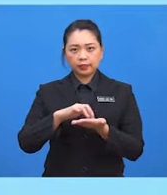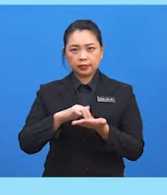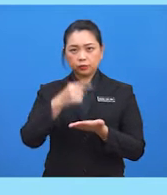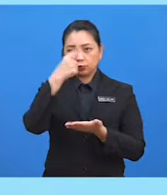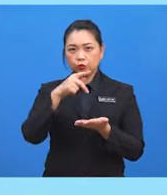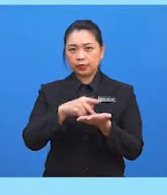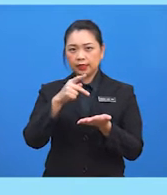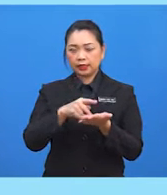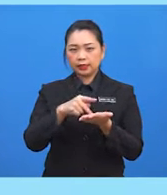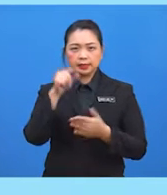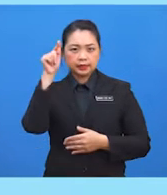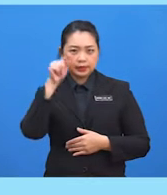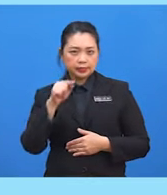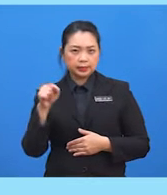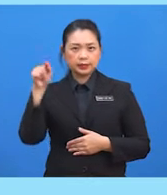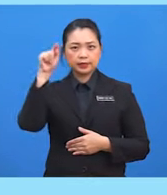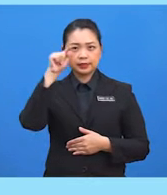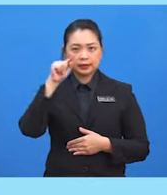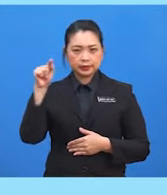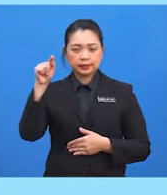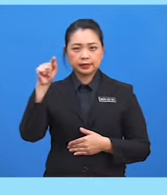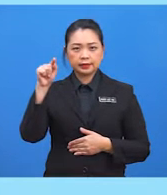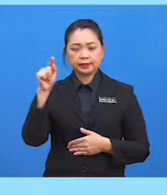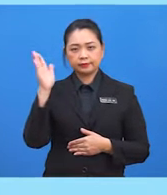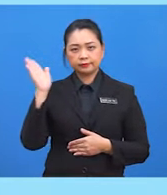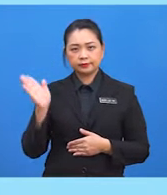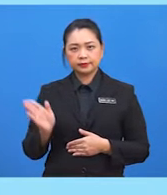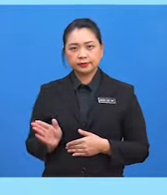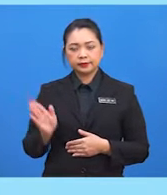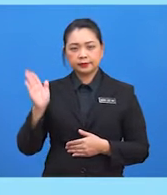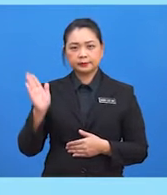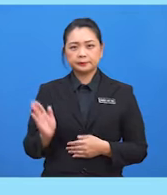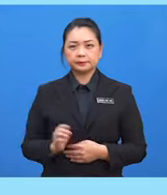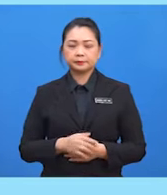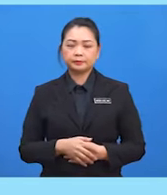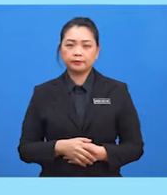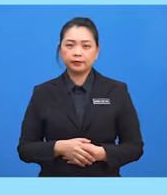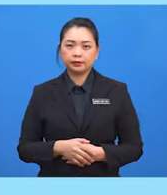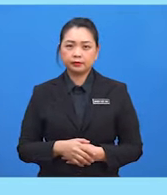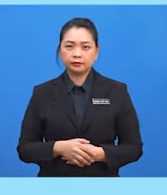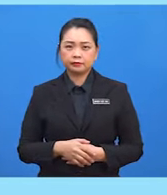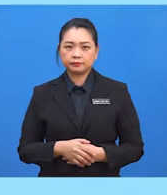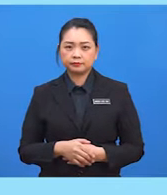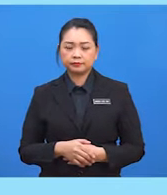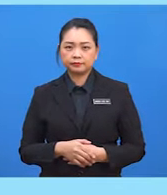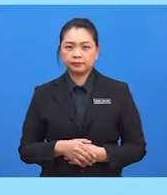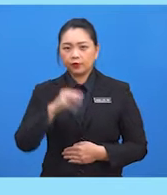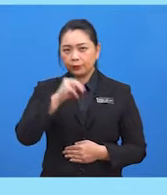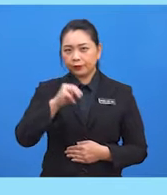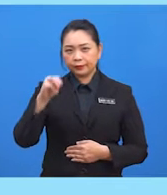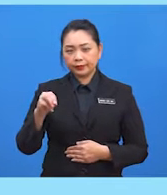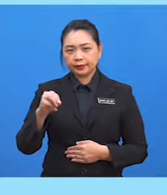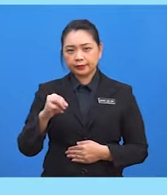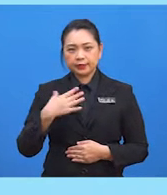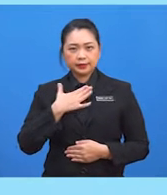bagi sudut theta sama dengan 1.4882. Murid